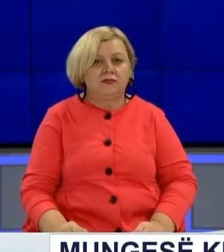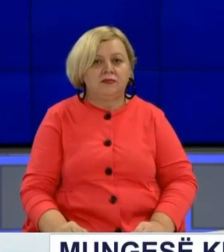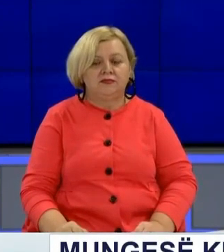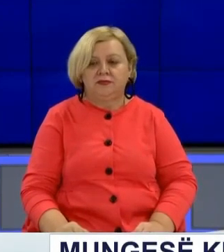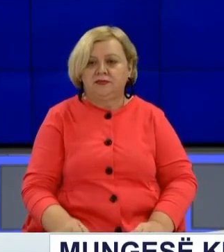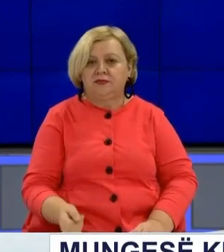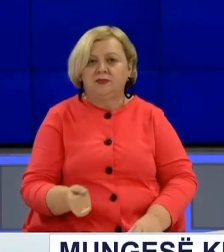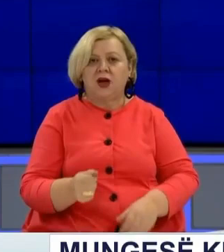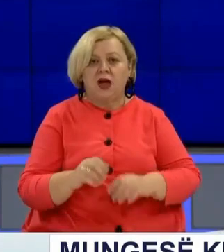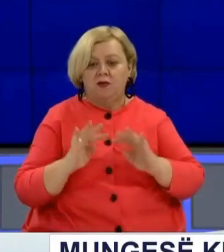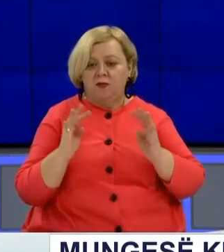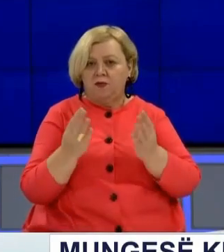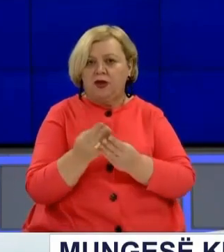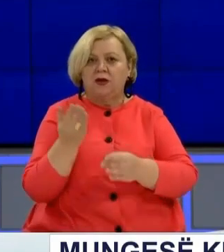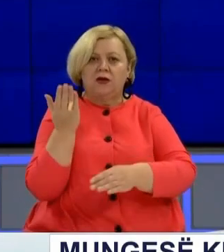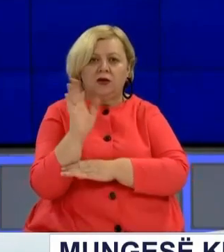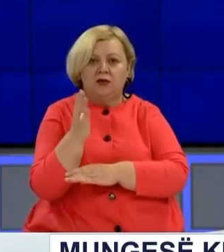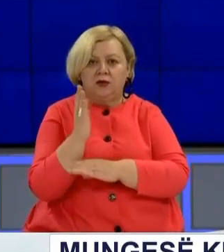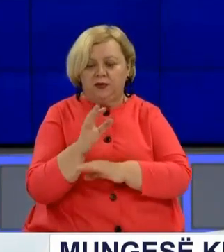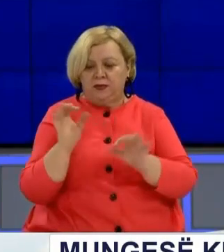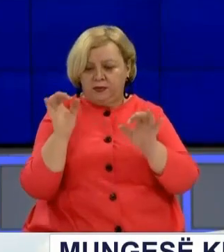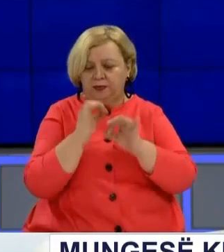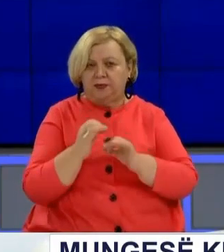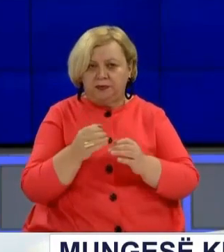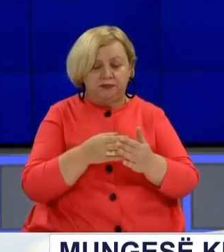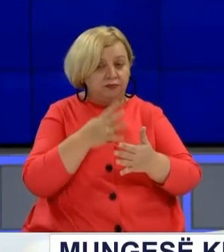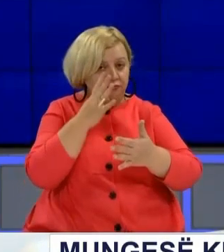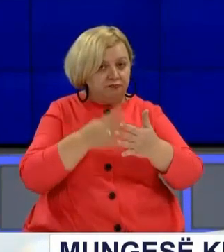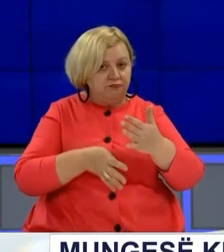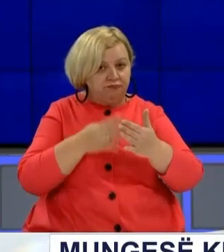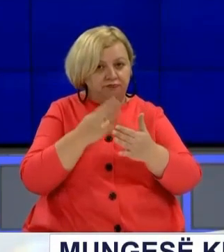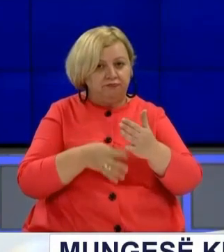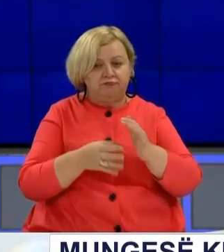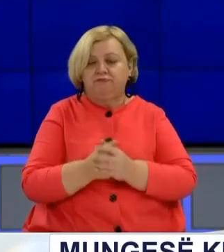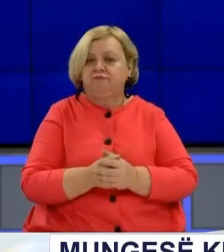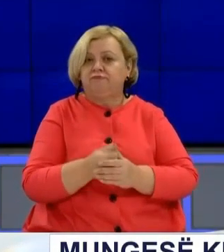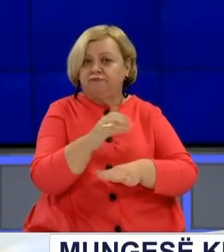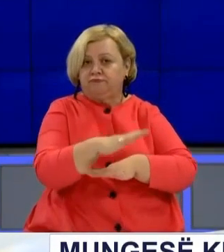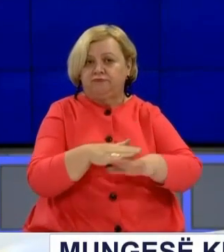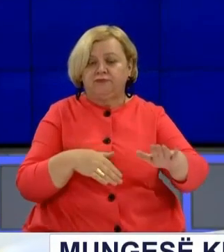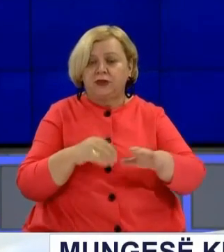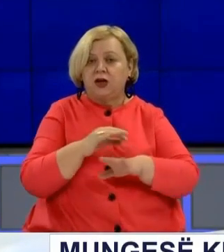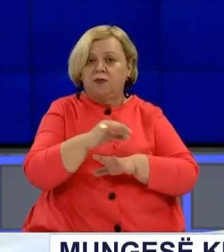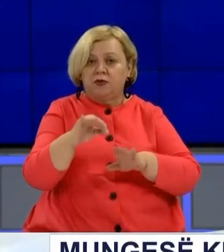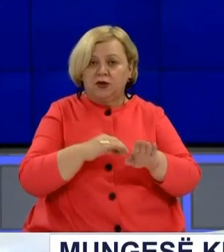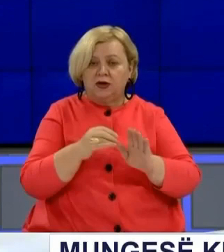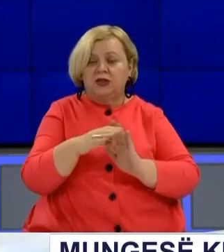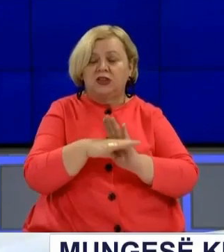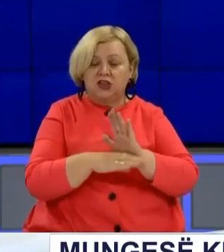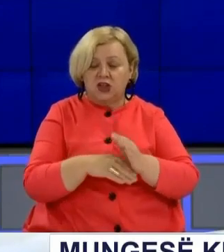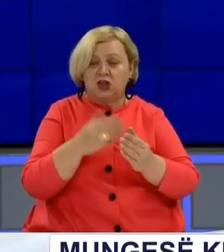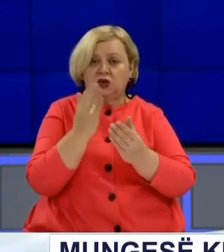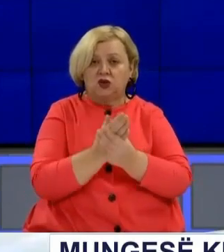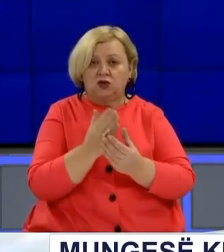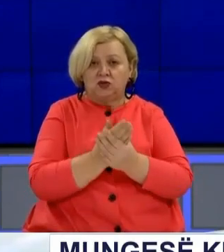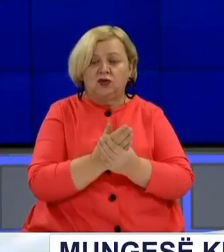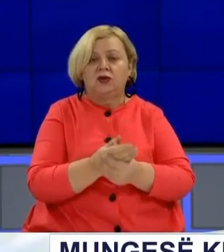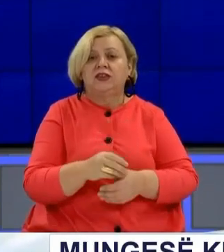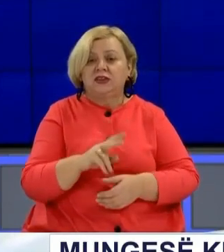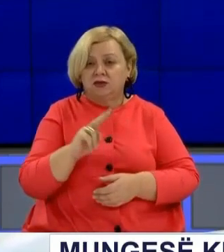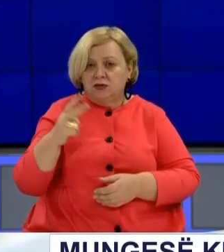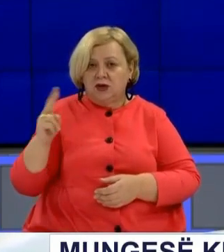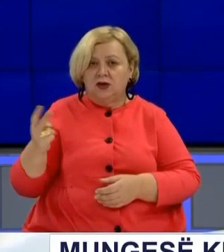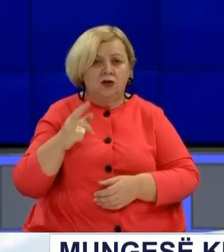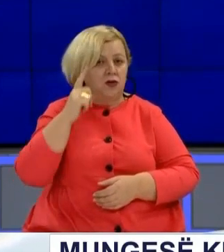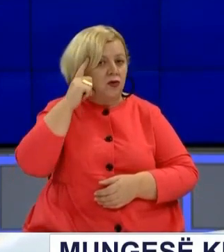Mungesa kuorumit në proces të votimit është duke për cilë këtë listatur të kuvendit. Për e klijgje e rezoluta nga interpellancat e ndryshmet